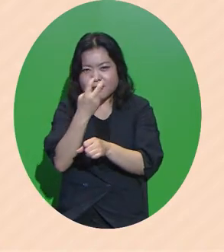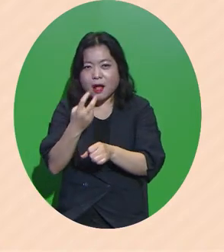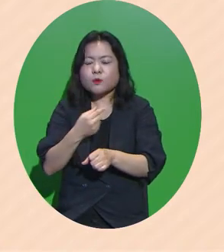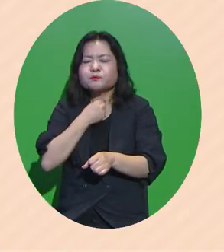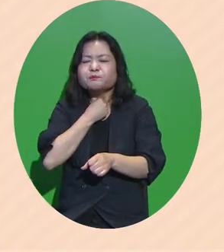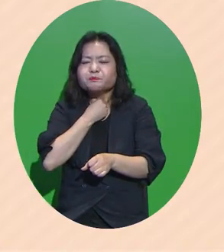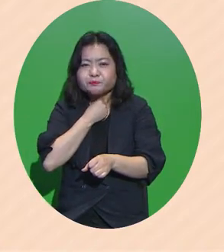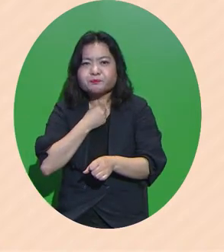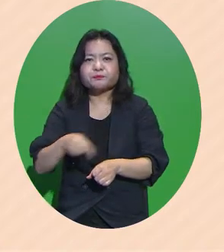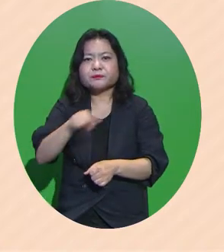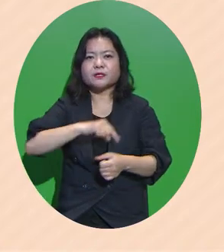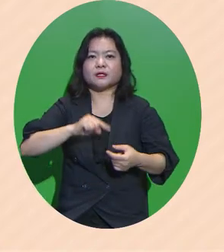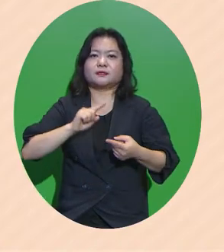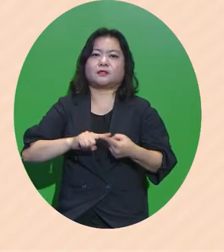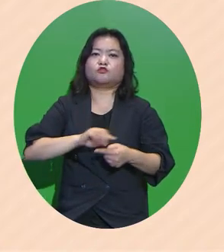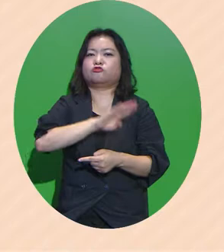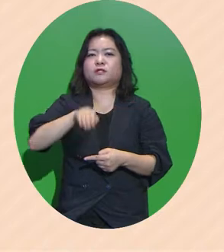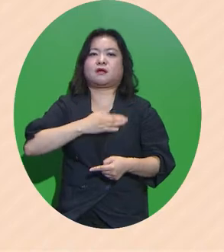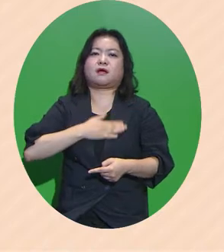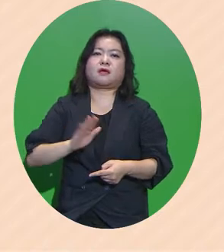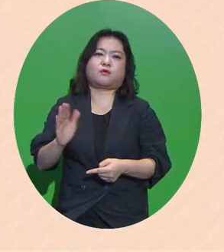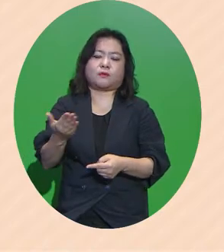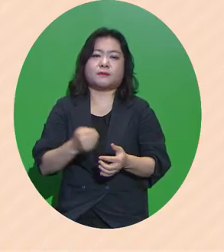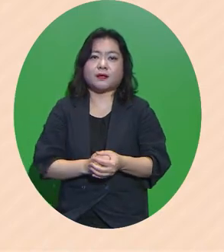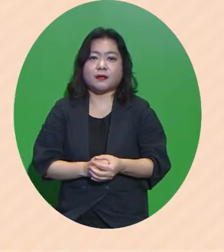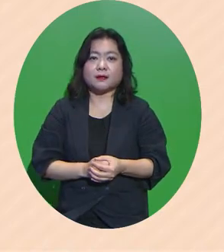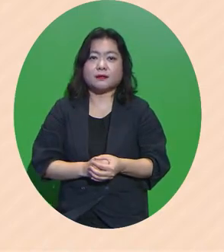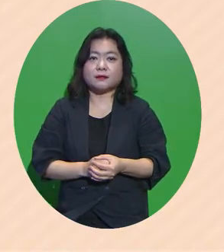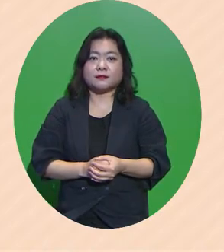수요가 있음을 우리는 인식해야 됩니다